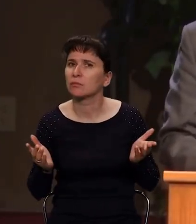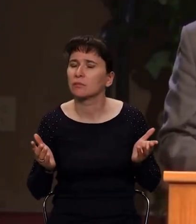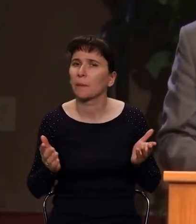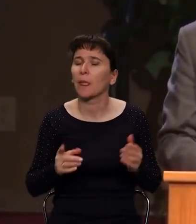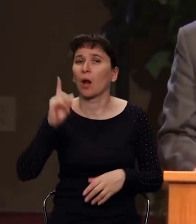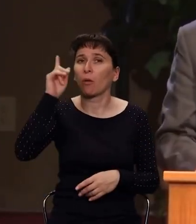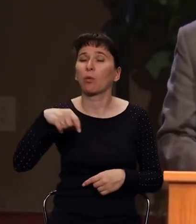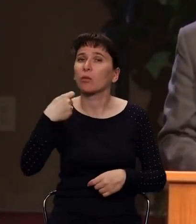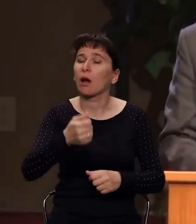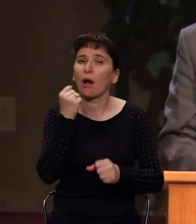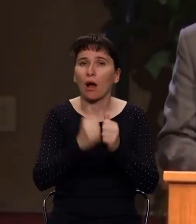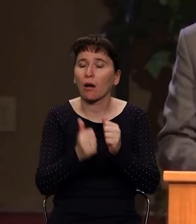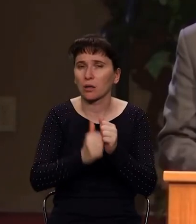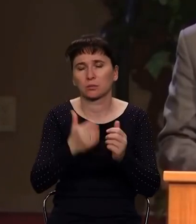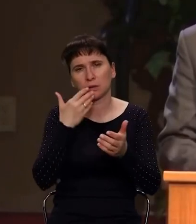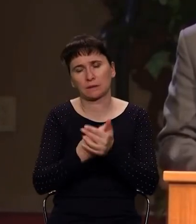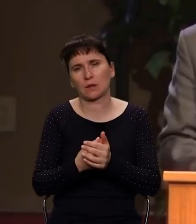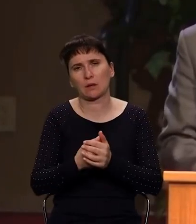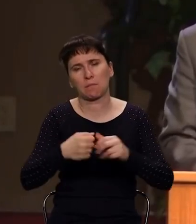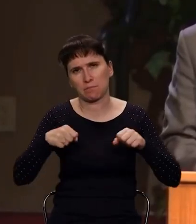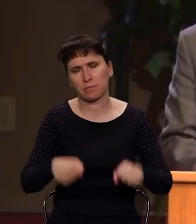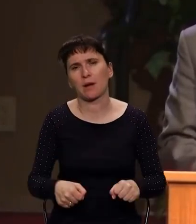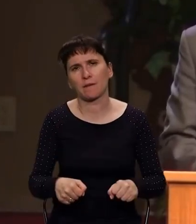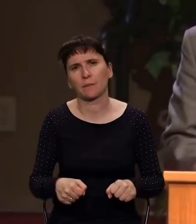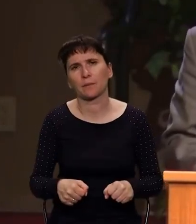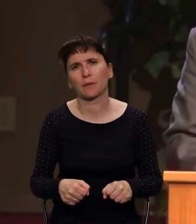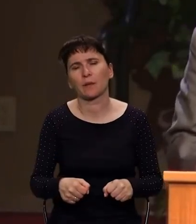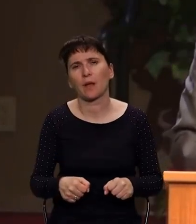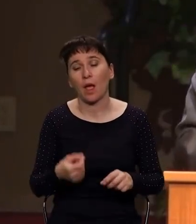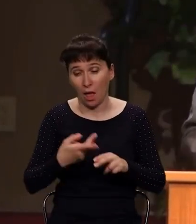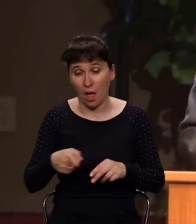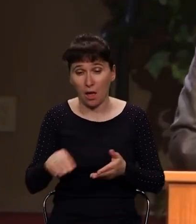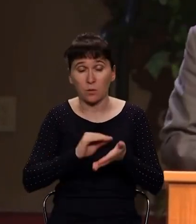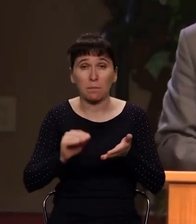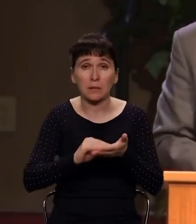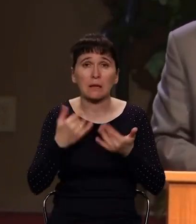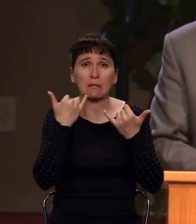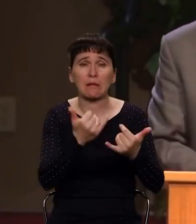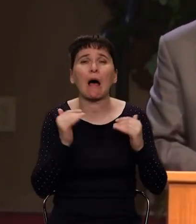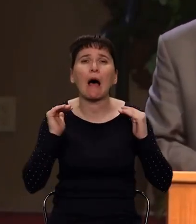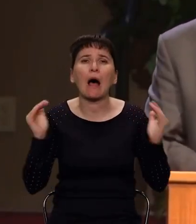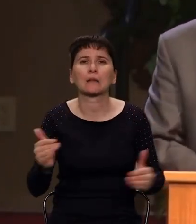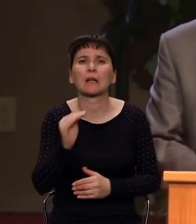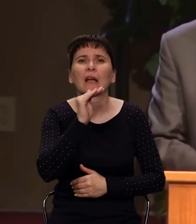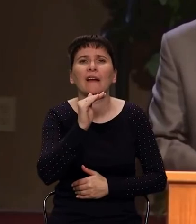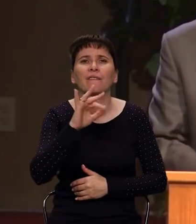я сказал, правами и обязанностями. У них есть предел. Это послание было адресовано ангелу Феотирской церкви.